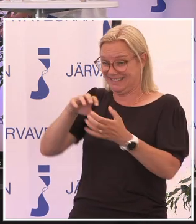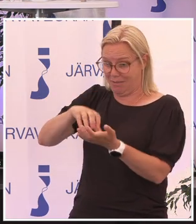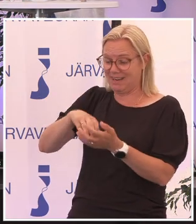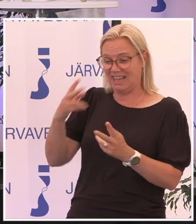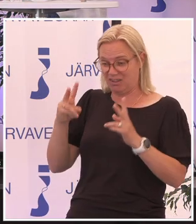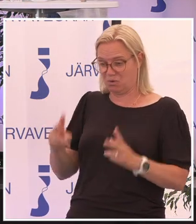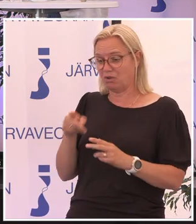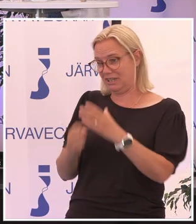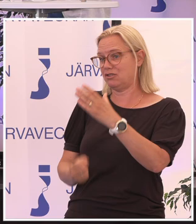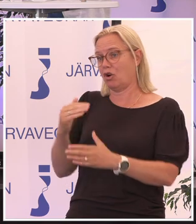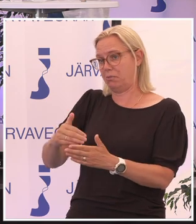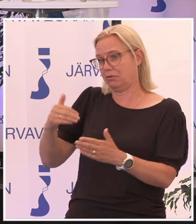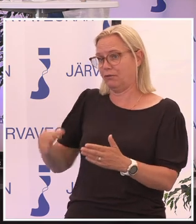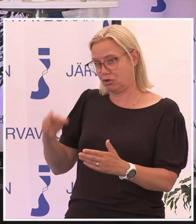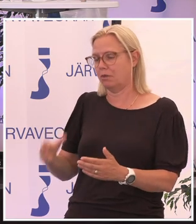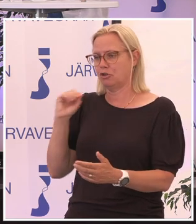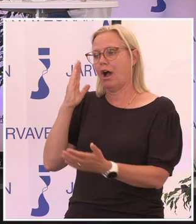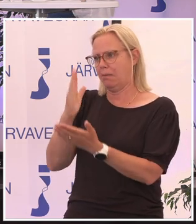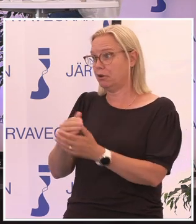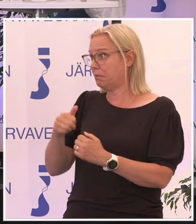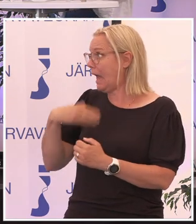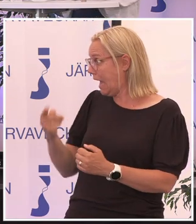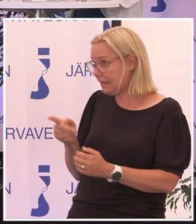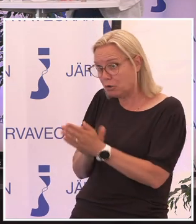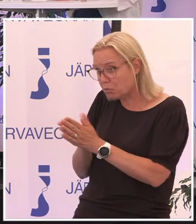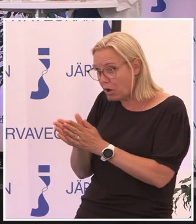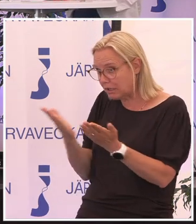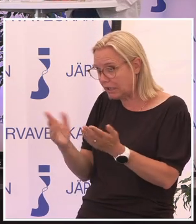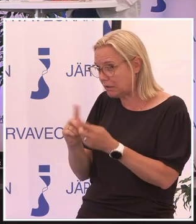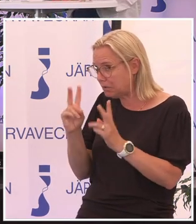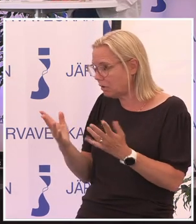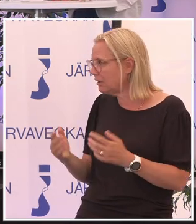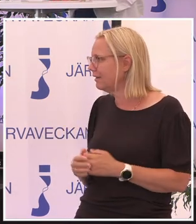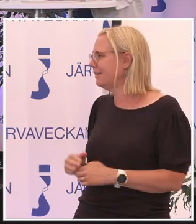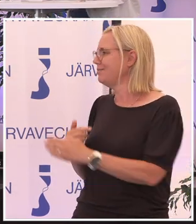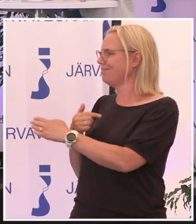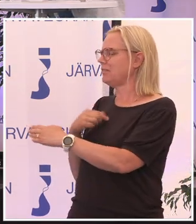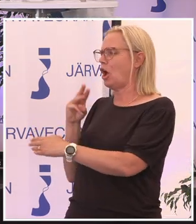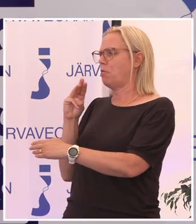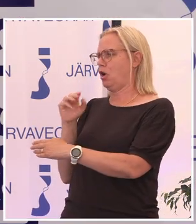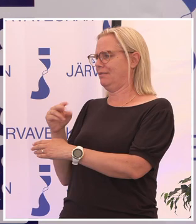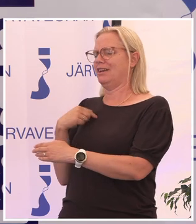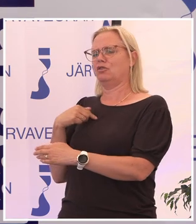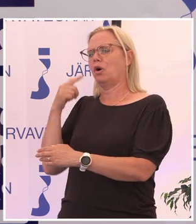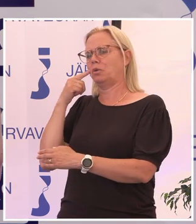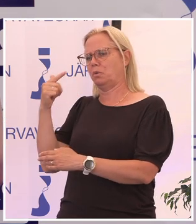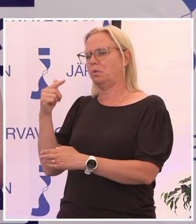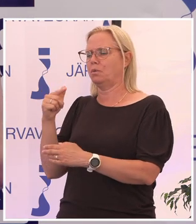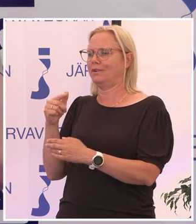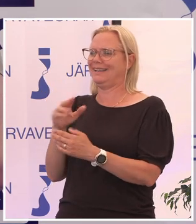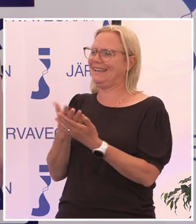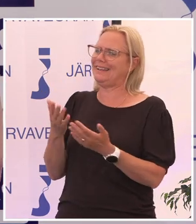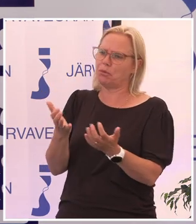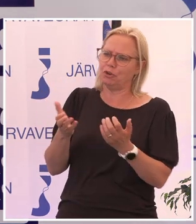utanförskap. Men är det en utmaning som gör att det blir så här pass? Kanske inte jag tror att byråkratin i sig skapar